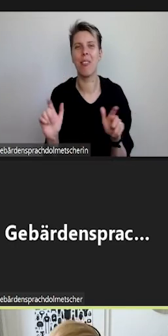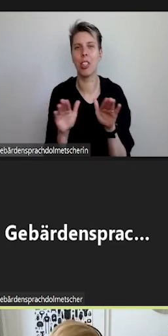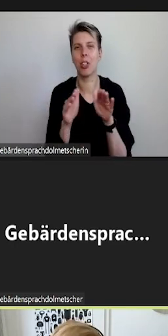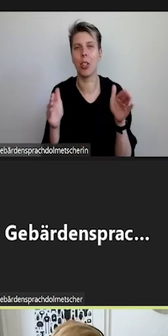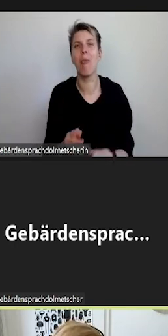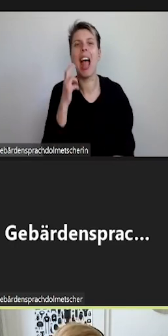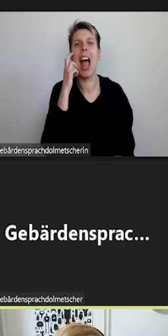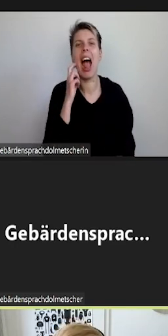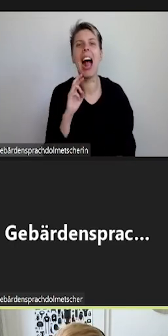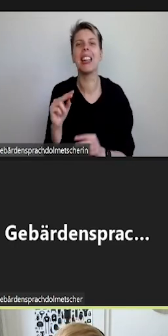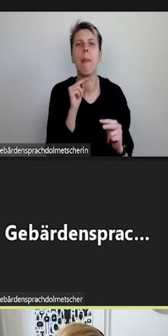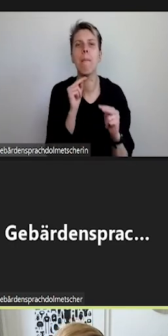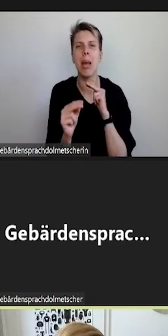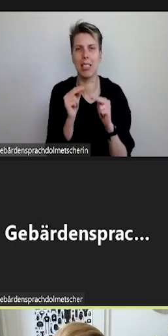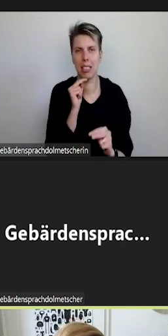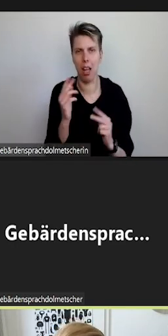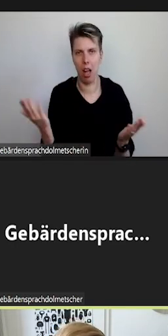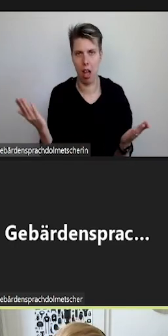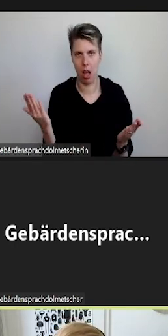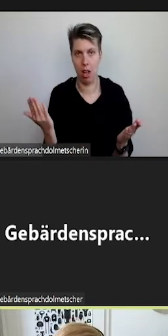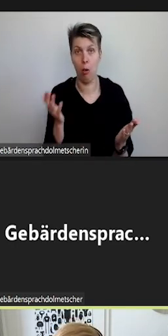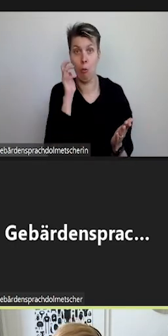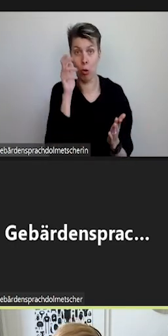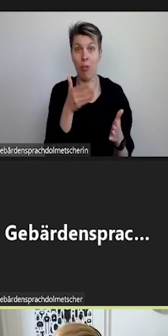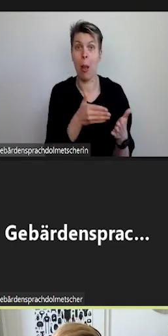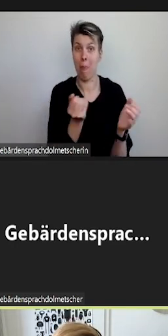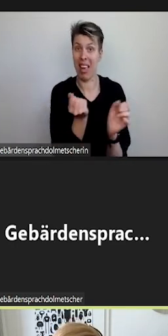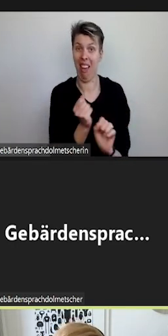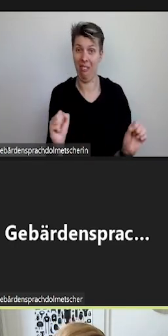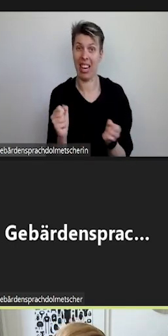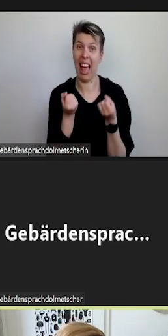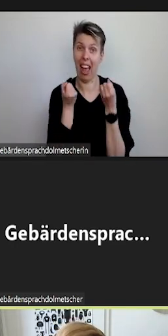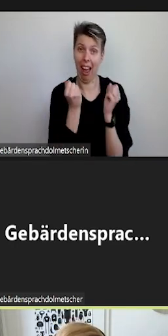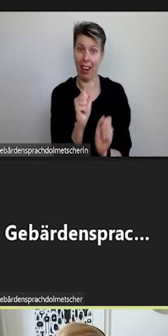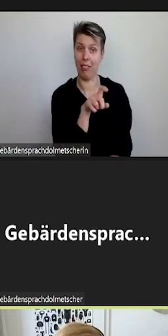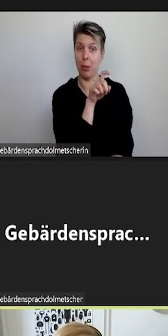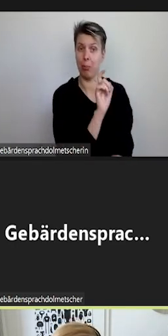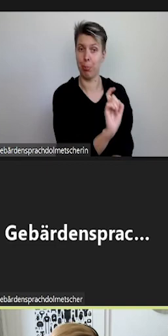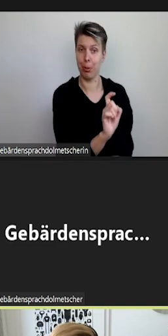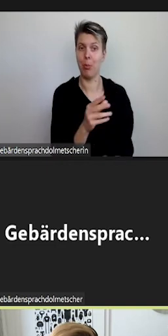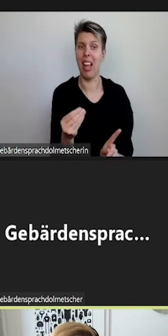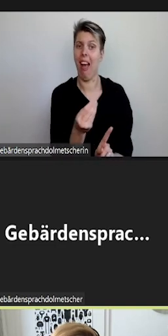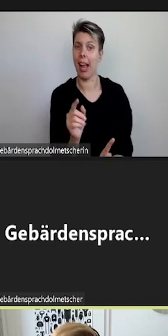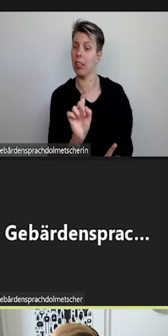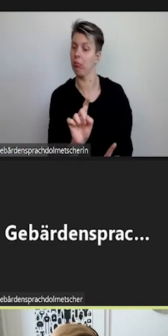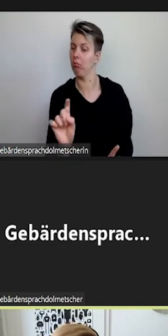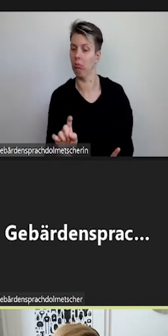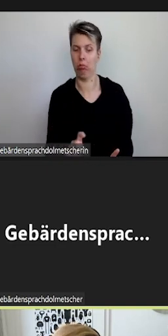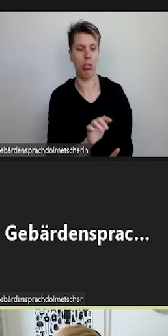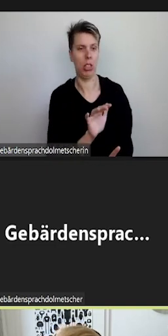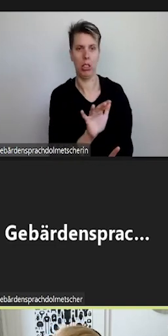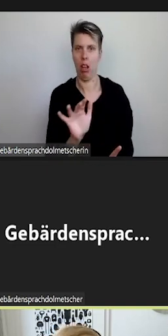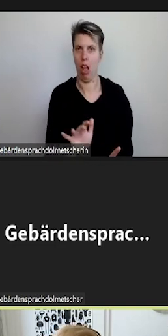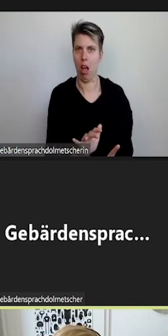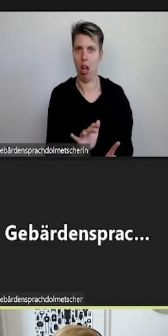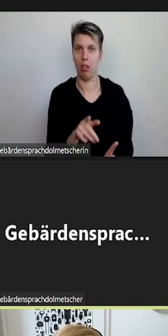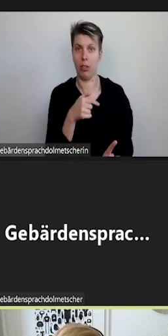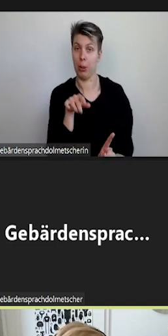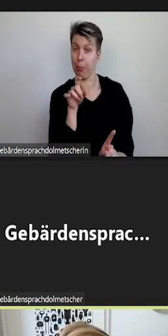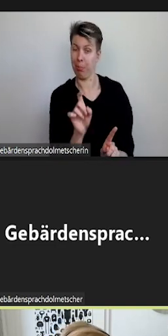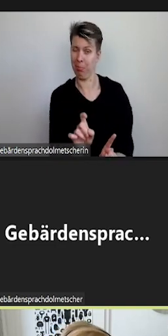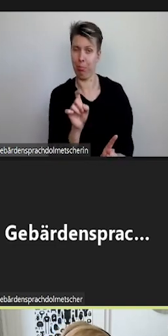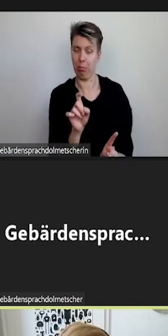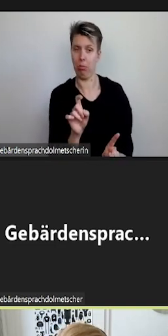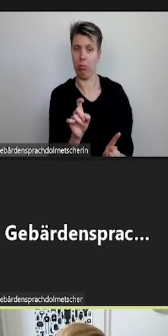Alte Mensa. Wenn die Kategorie Barrierefreiheit aktiviert ist, werden die verschiedenen Icons sichtbar. Und sobald diese aufgerufen werden,